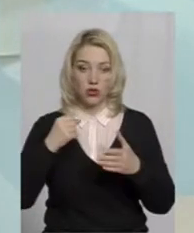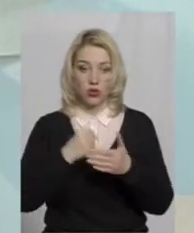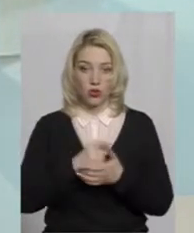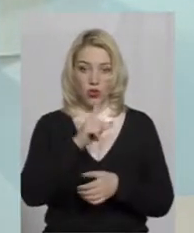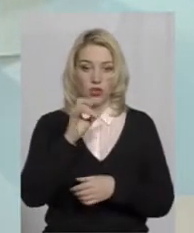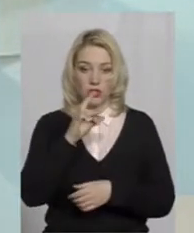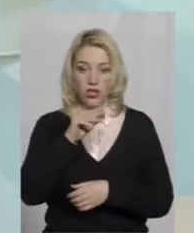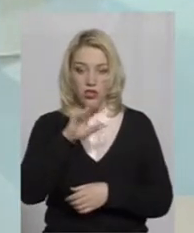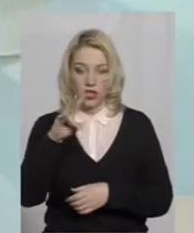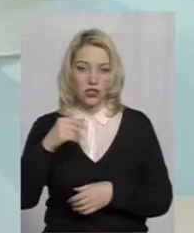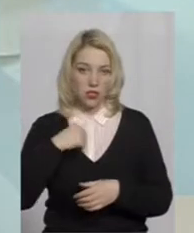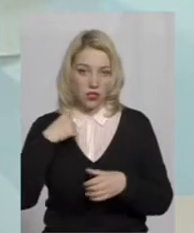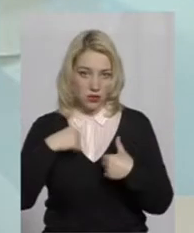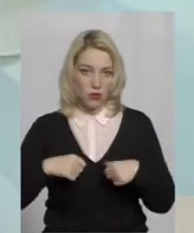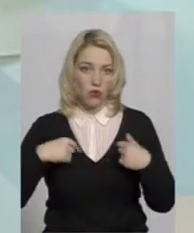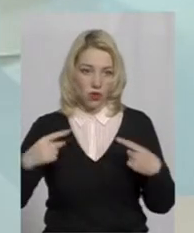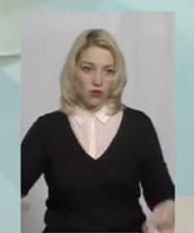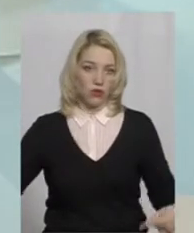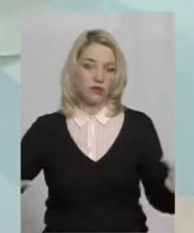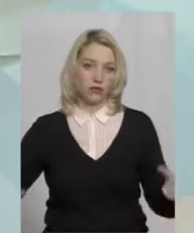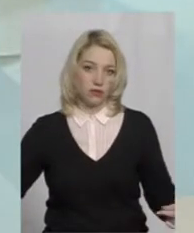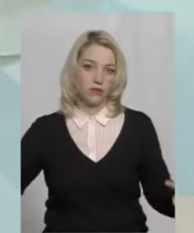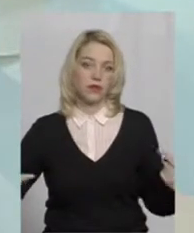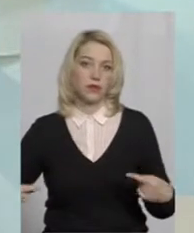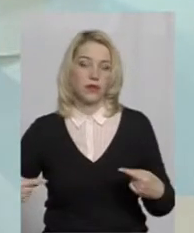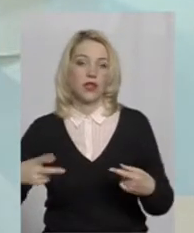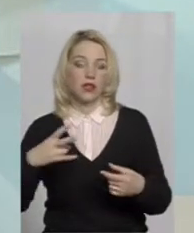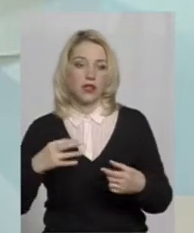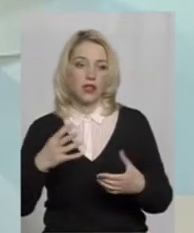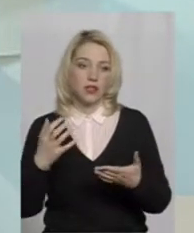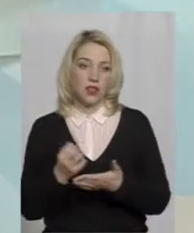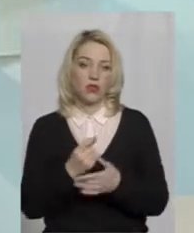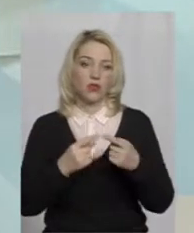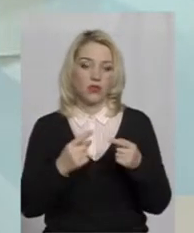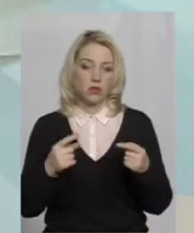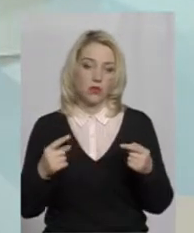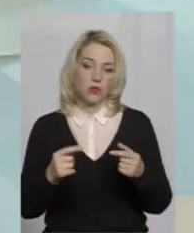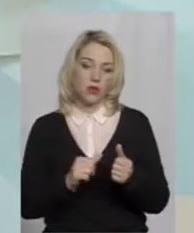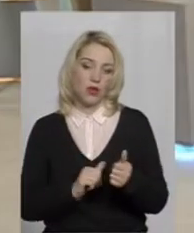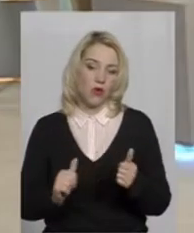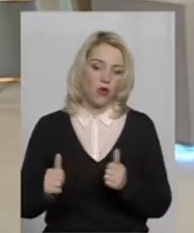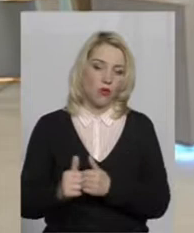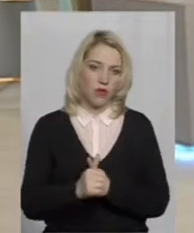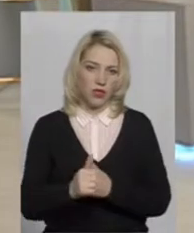Зарічанської, я проїжджав спокійно, знаходячи способи об'їхати бордюри.